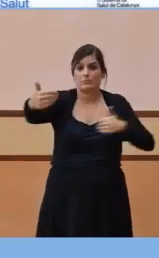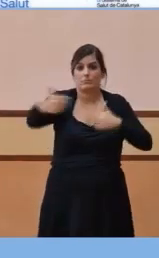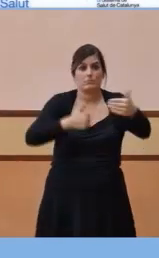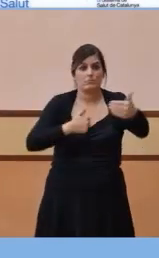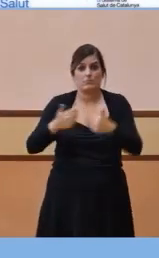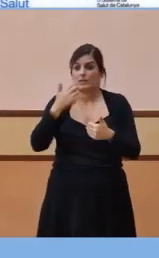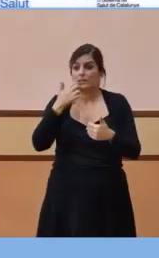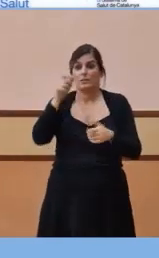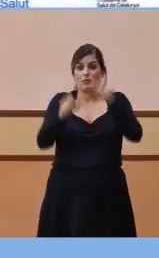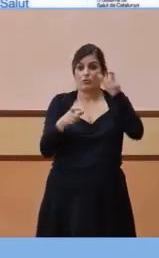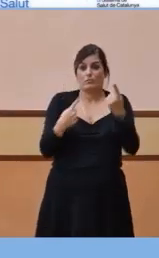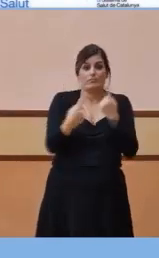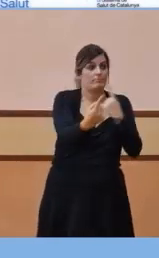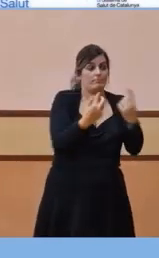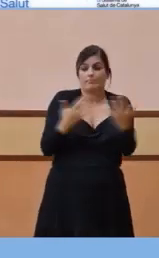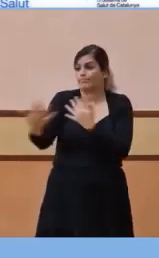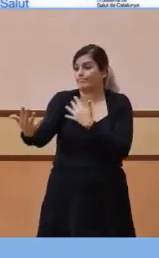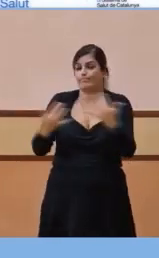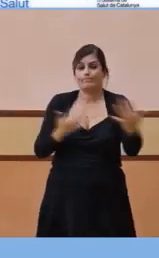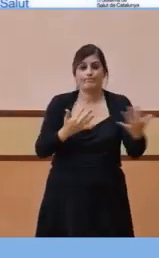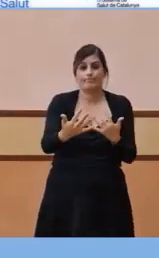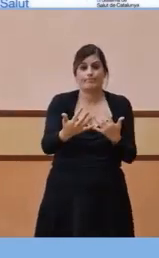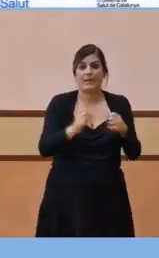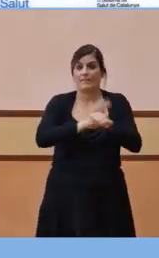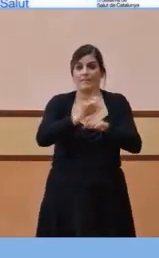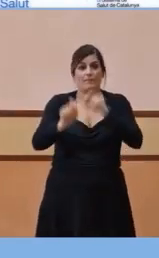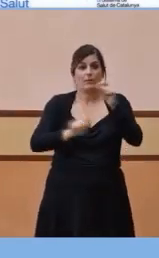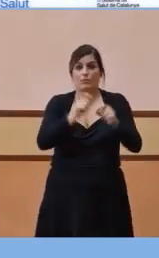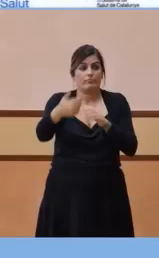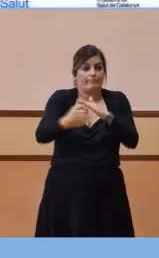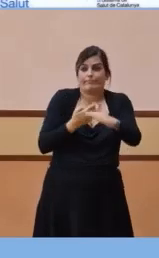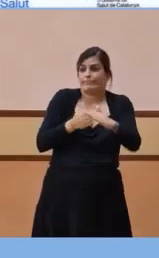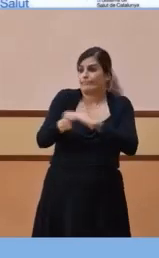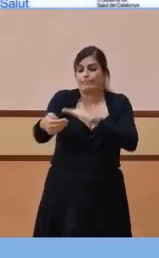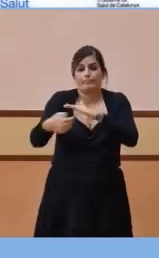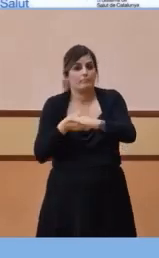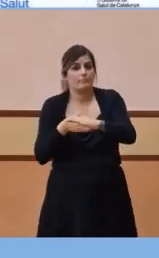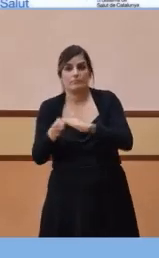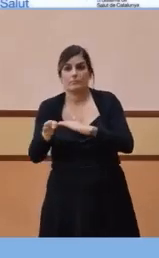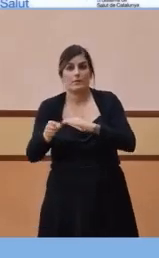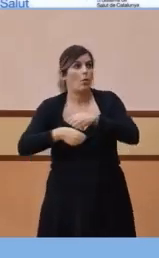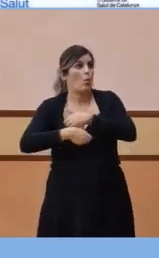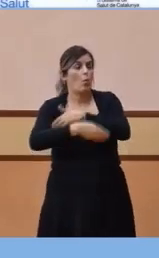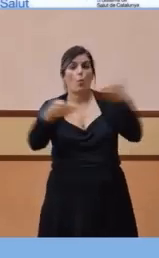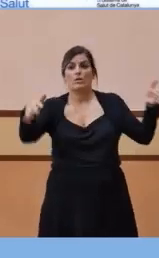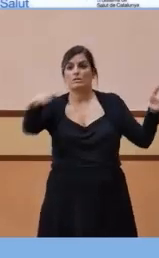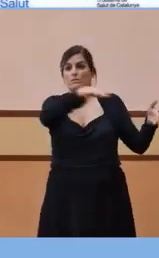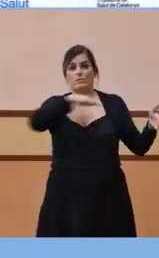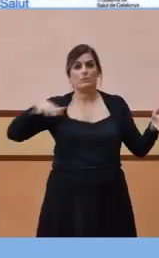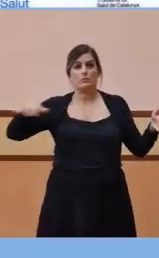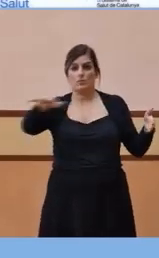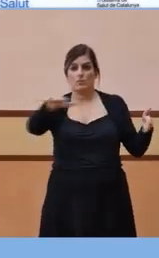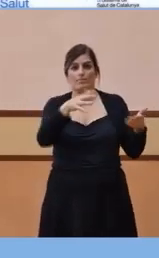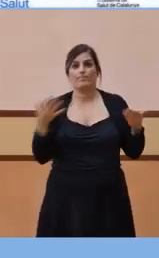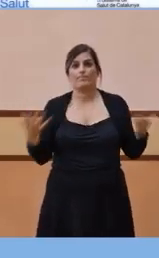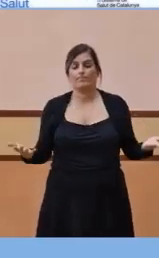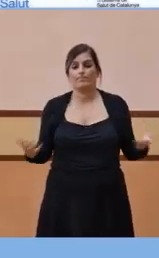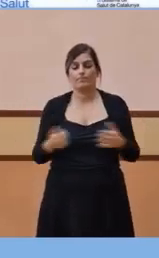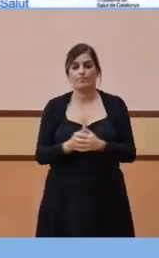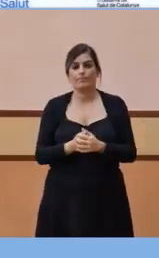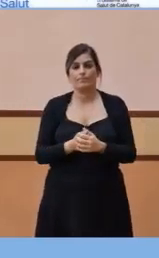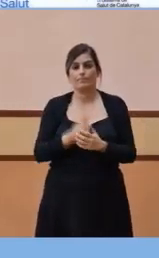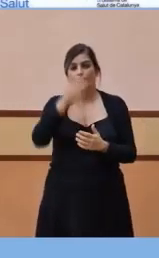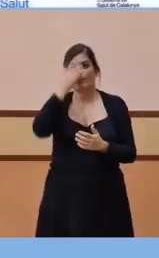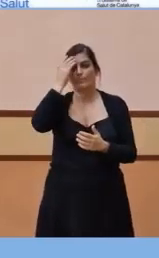treball, a tot arreu. Aquí hi ha un fet que no se'ns escapa, que és el fet propi